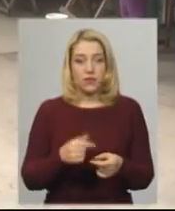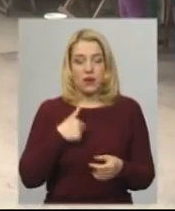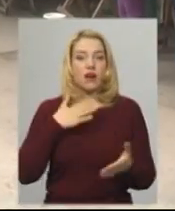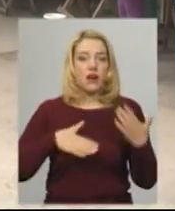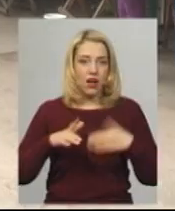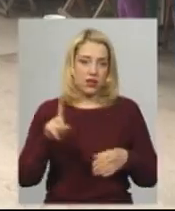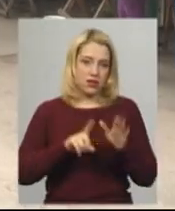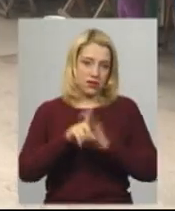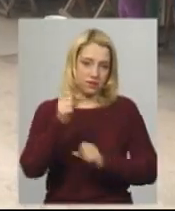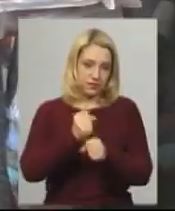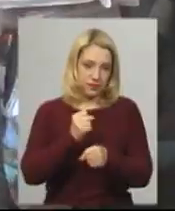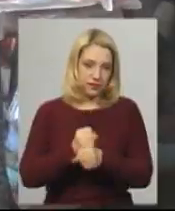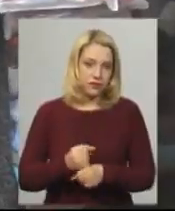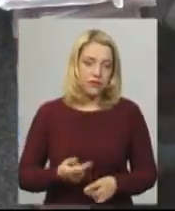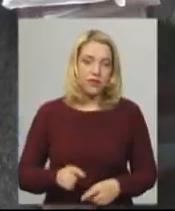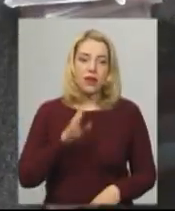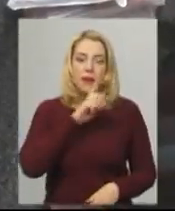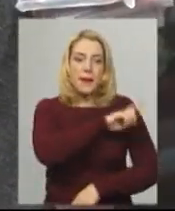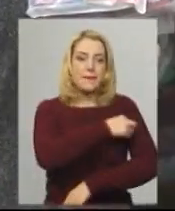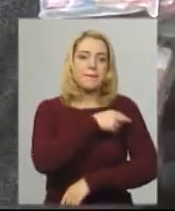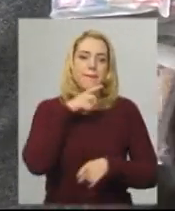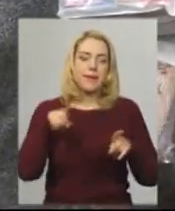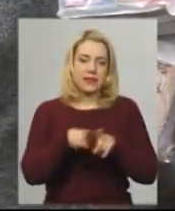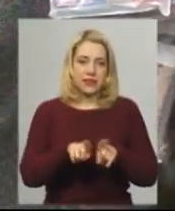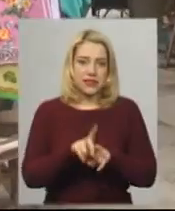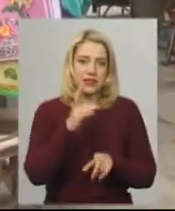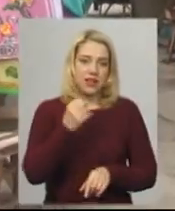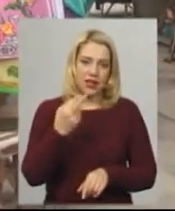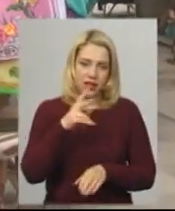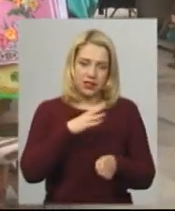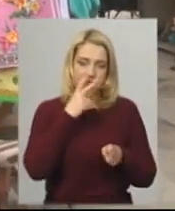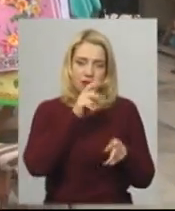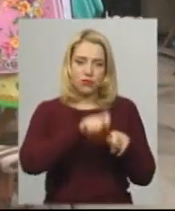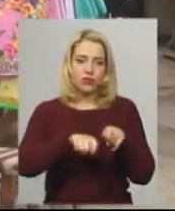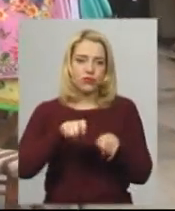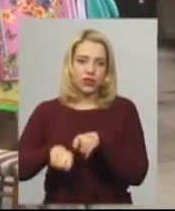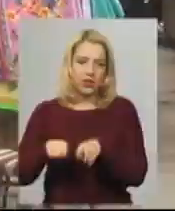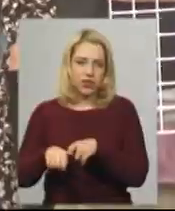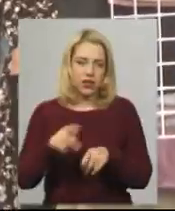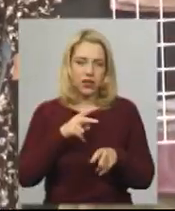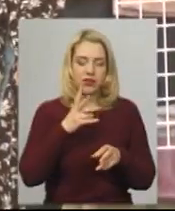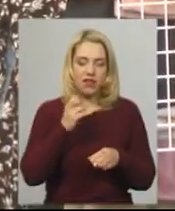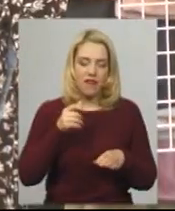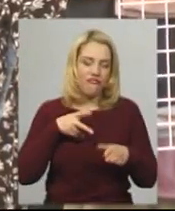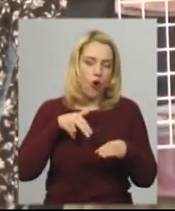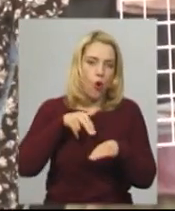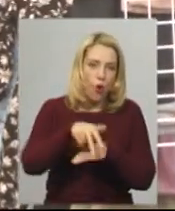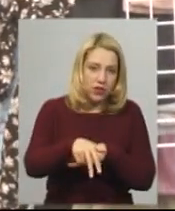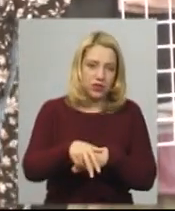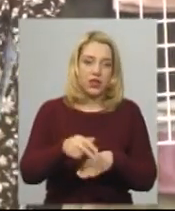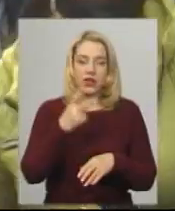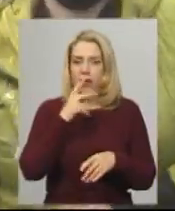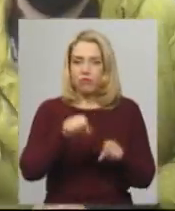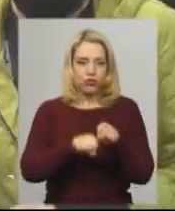Медсестра медпункту речового ринку Надія сьогодні контролює дотримання санітарних вимог продавців і паковців при вході на речовий ринок. Каже, порушень не